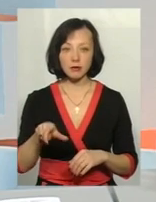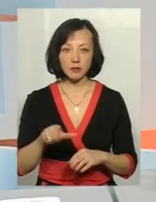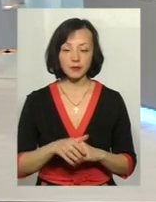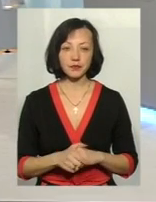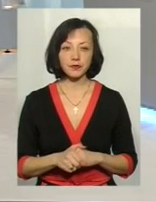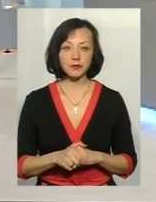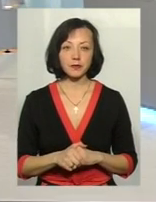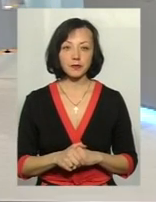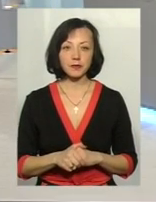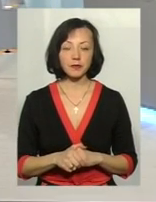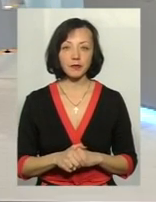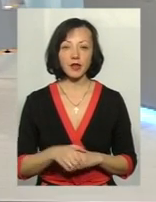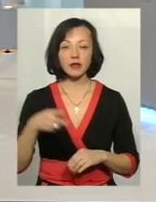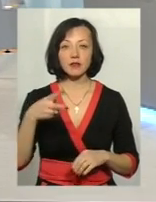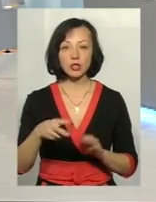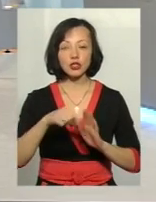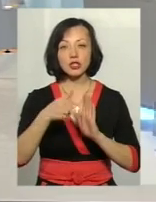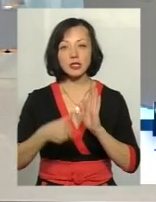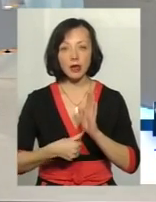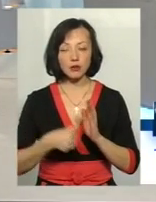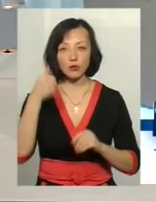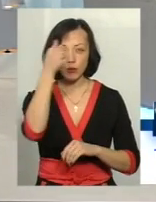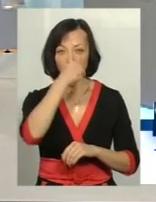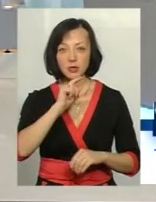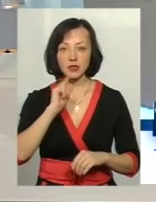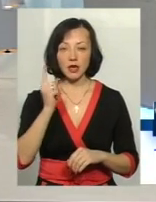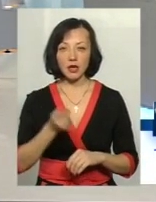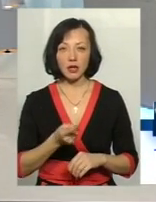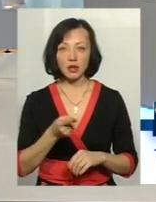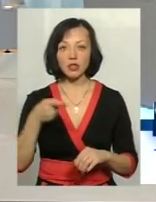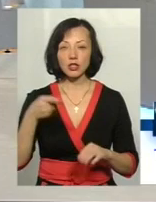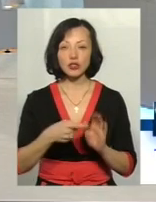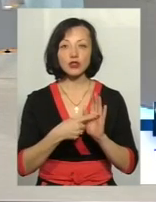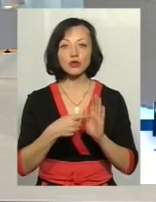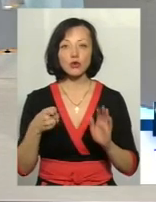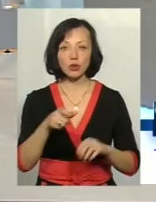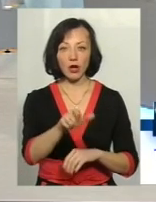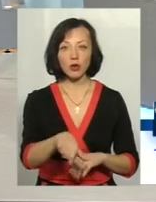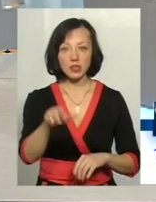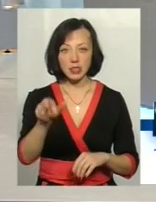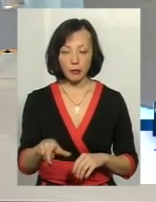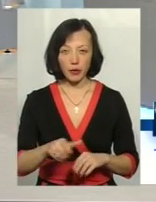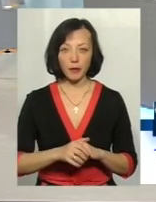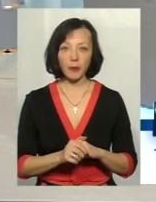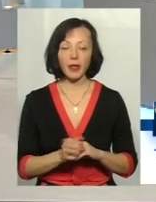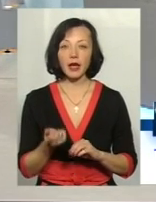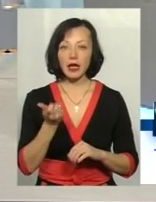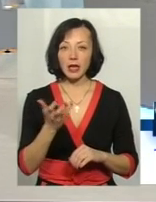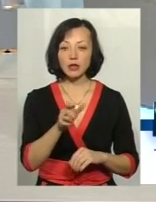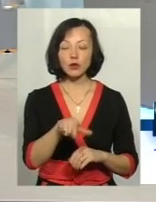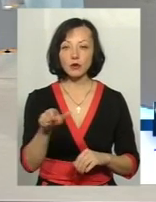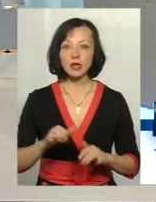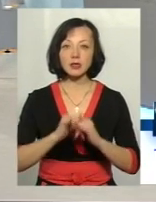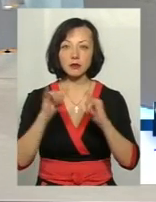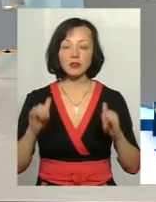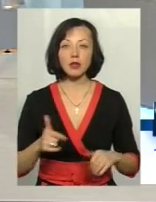скажімо так, то в 2016 році за рік до нас звернулося 1600 осіб, тобто кількість людей збільшилася